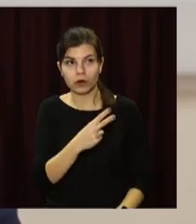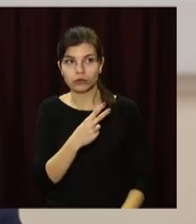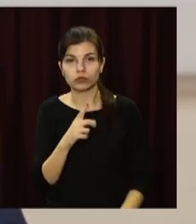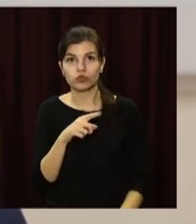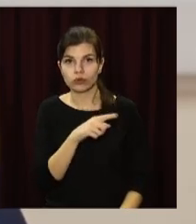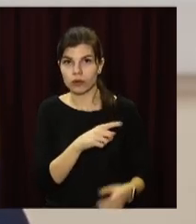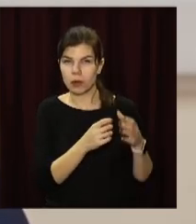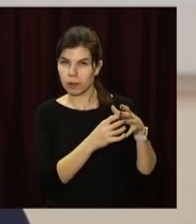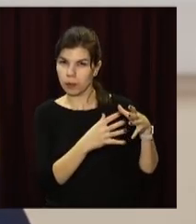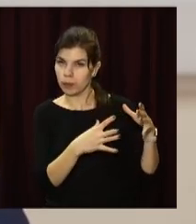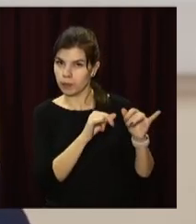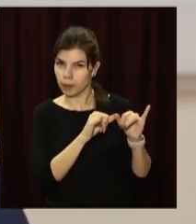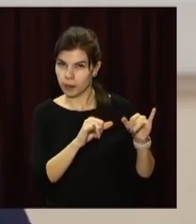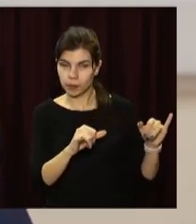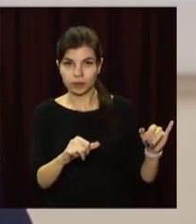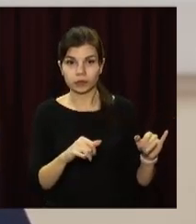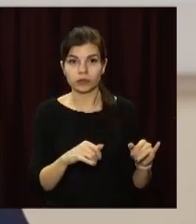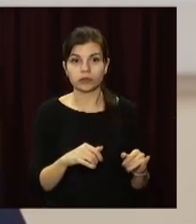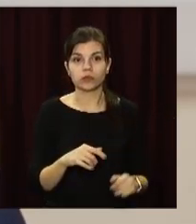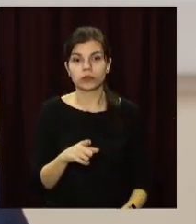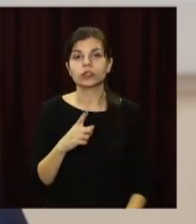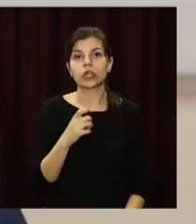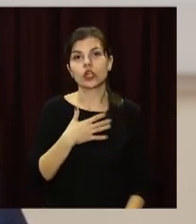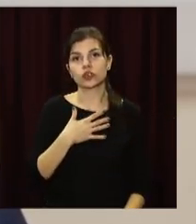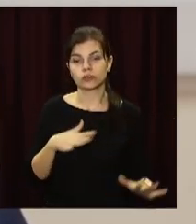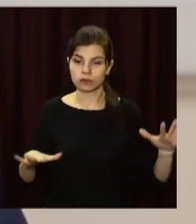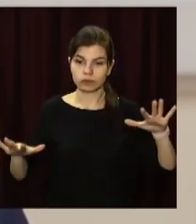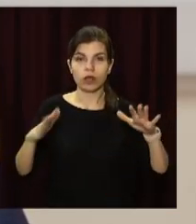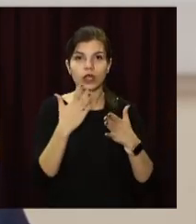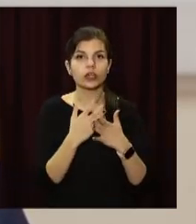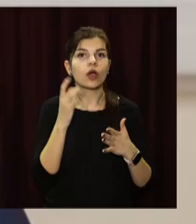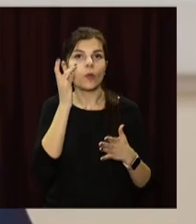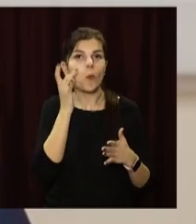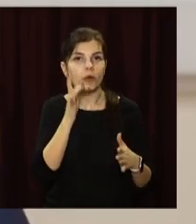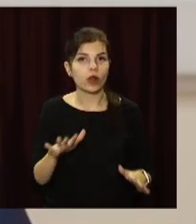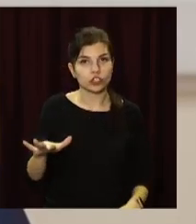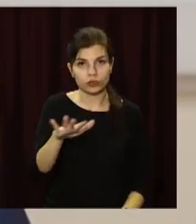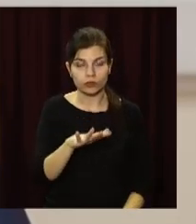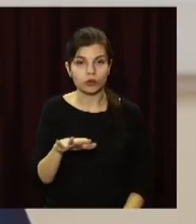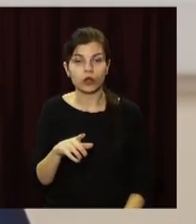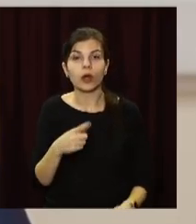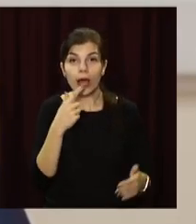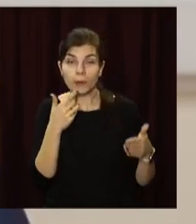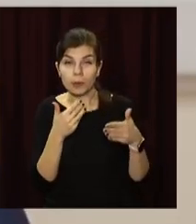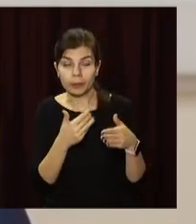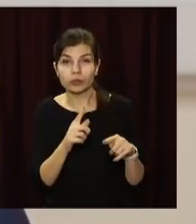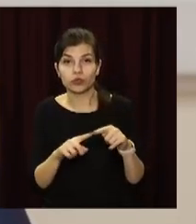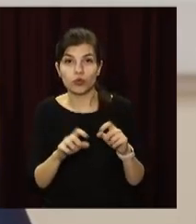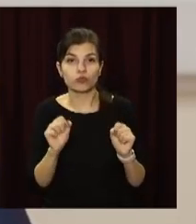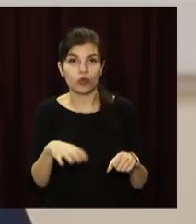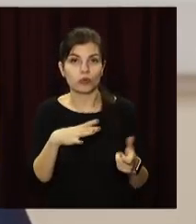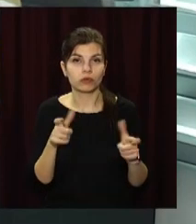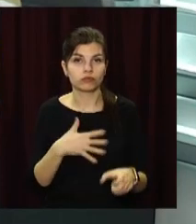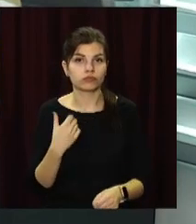і ще ряд областей, яких сьогодні, за нашою термінологією, помаранчевий рівень. Це означає, що на підході може бути жорсткий